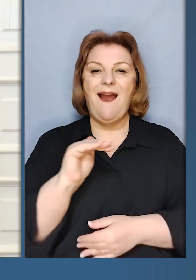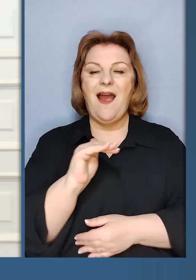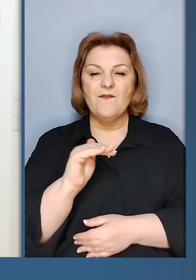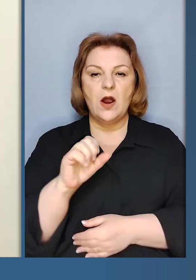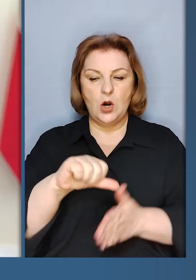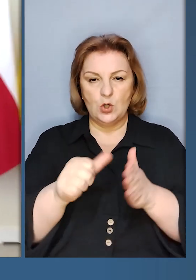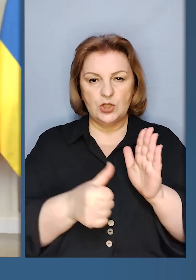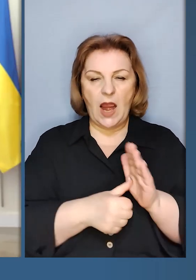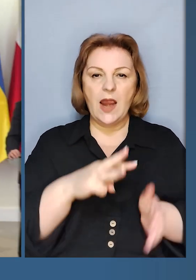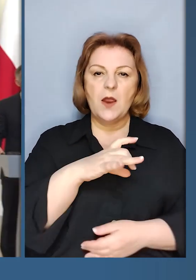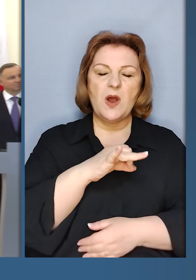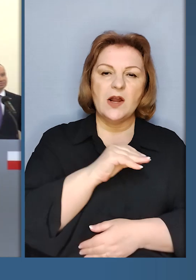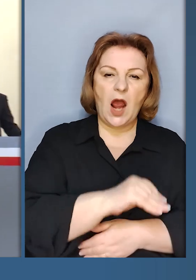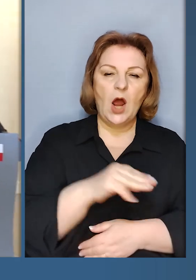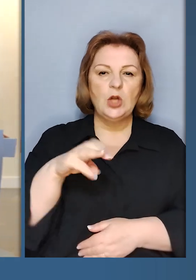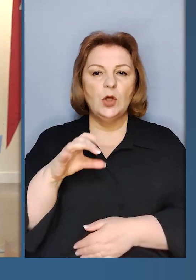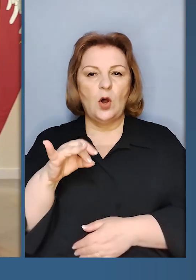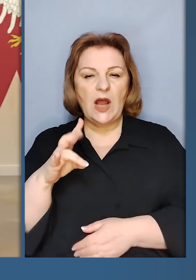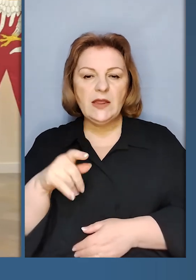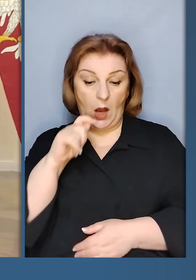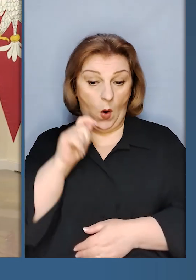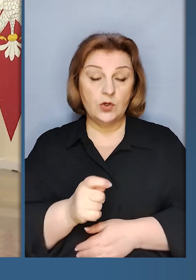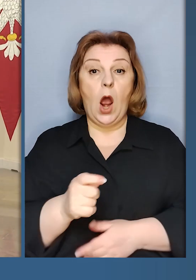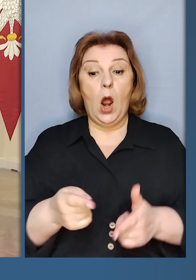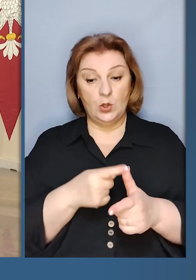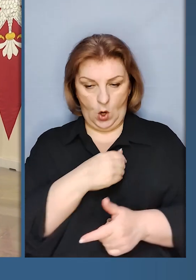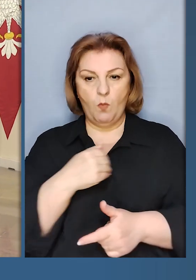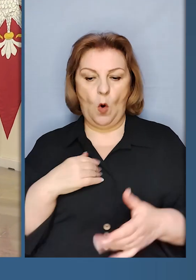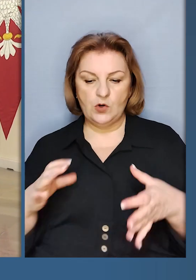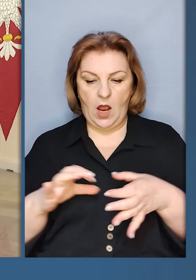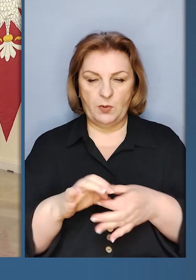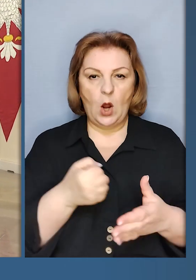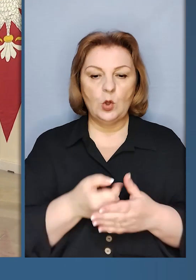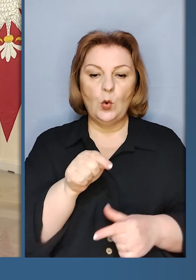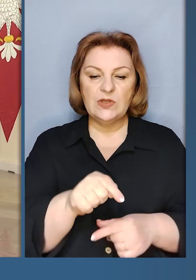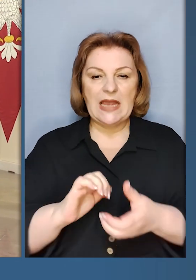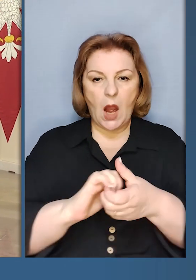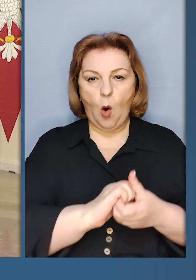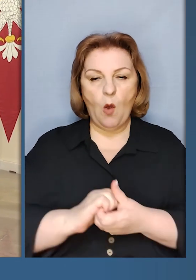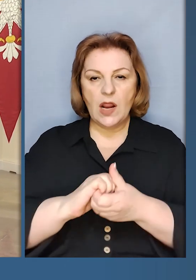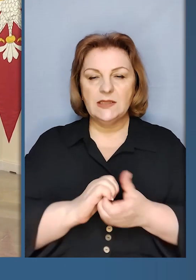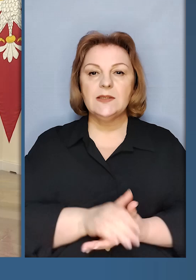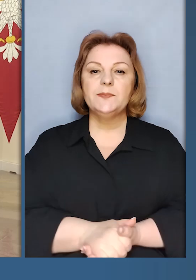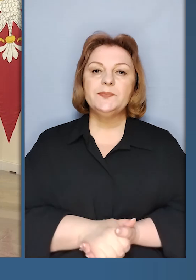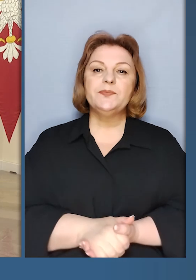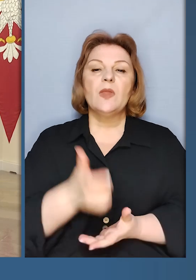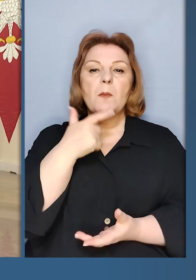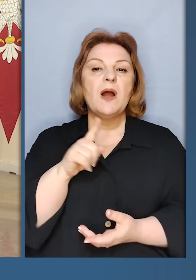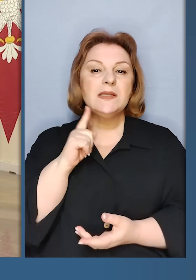передання F-16, міраж, торнат до Україні, чи Польща якось мірою приєднається до цієї коаліції? Будь ласка.